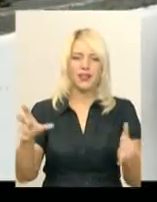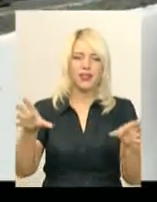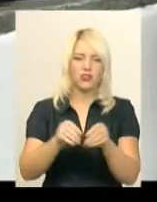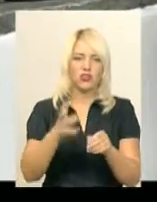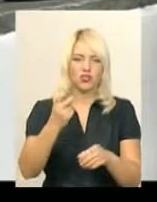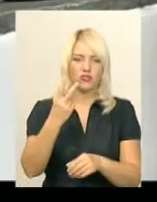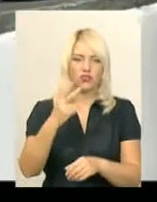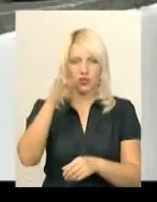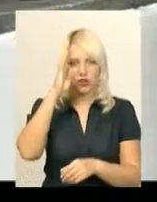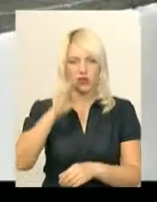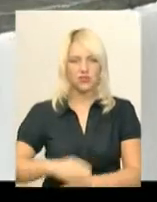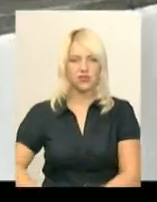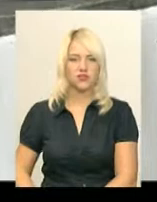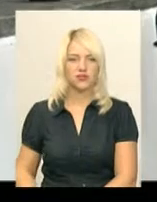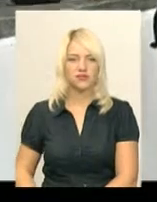двоє хлопців.